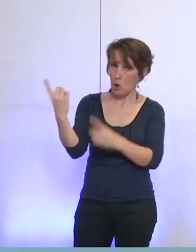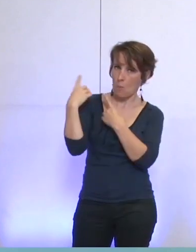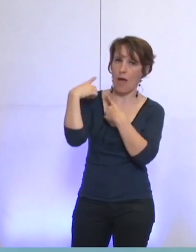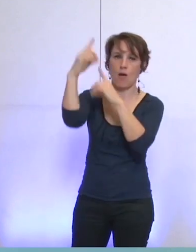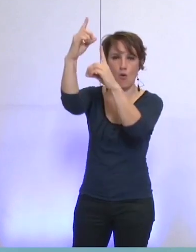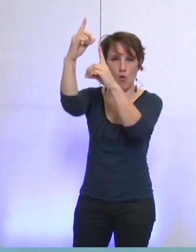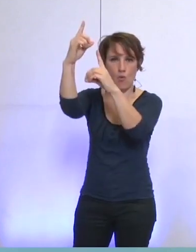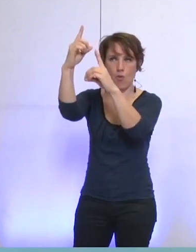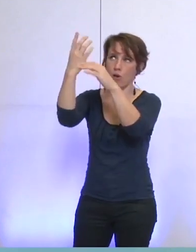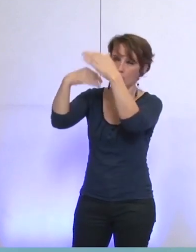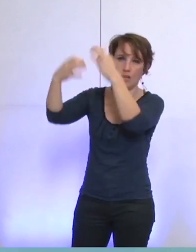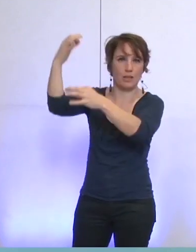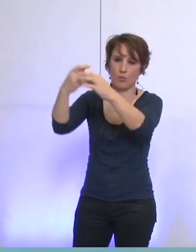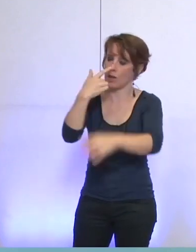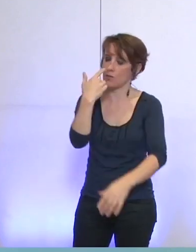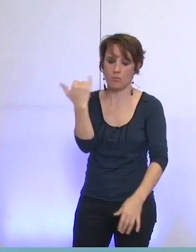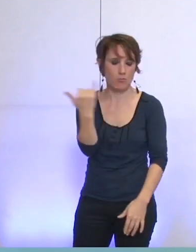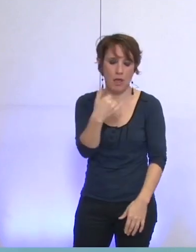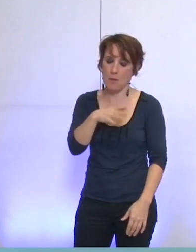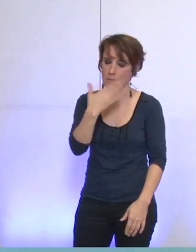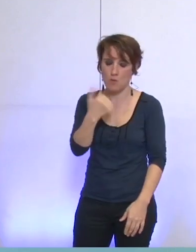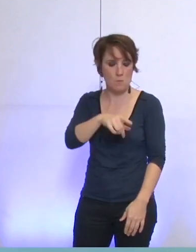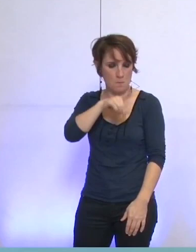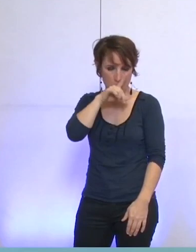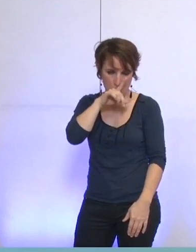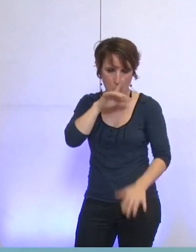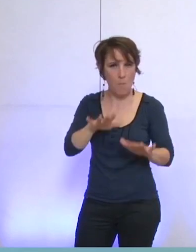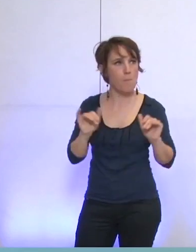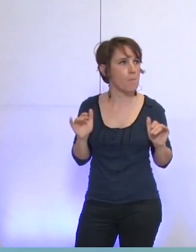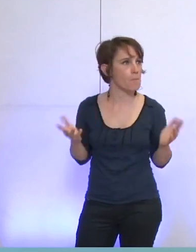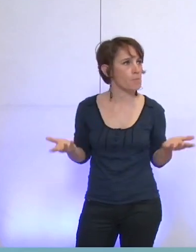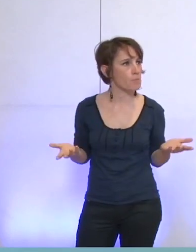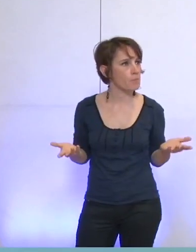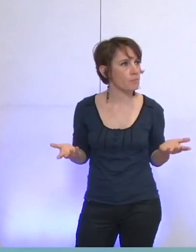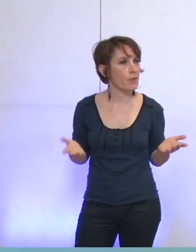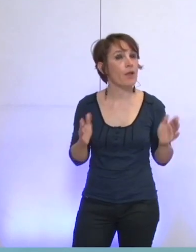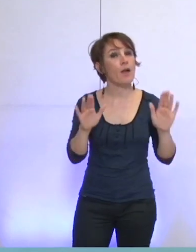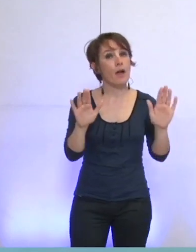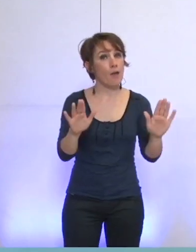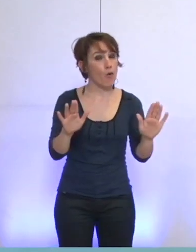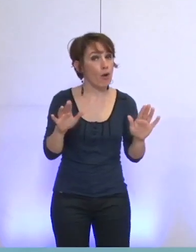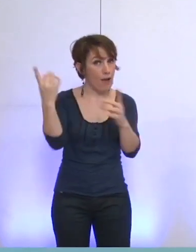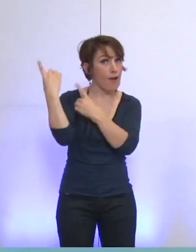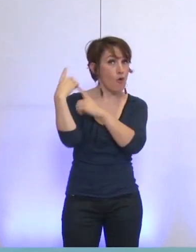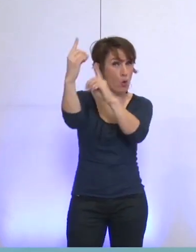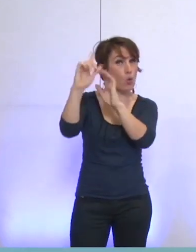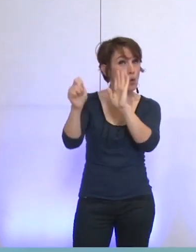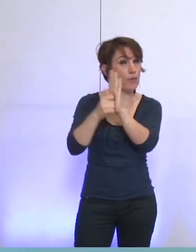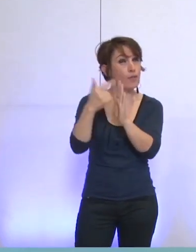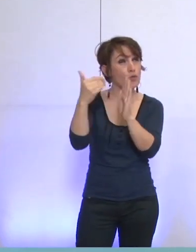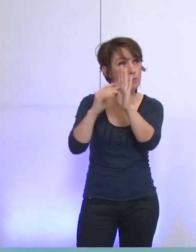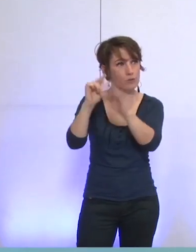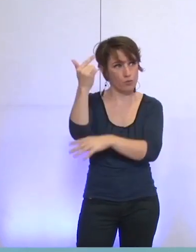d'un démoire de défense contre ce recours. Nous pouvons également souligner, quand même, puisque ce recours date de 2012,